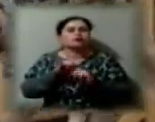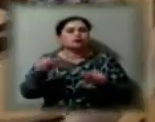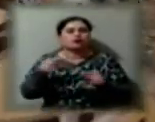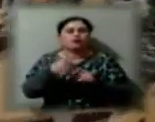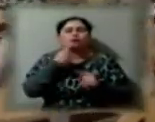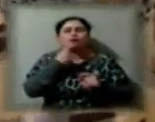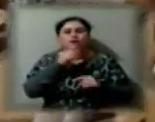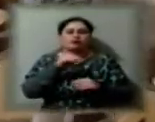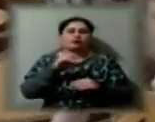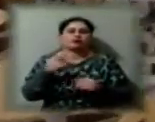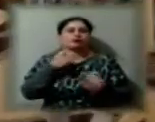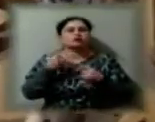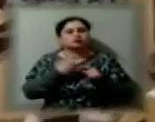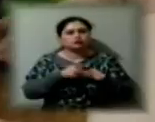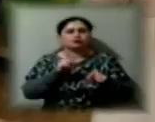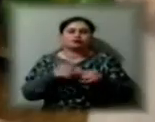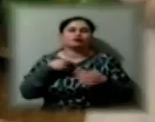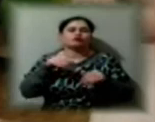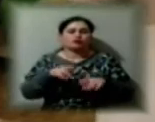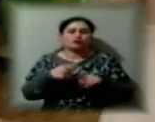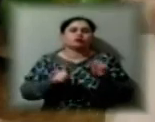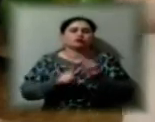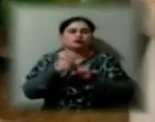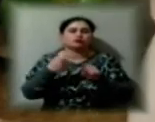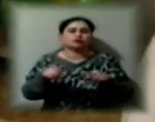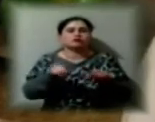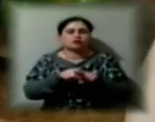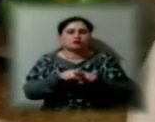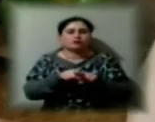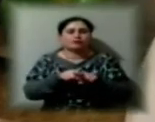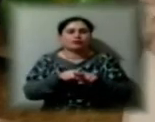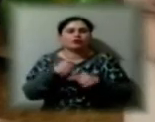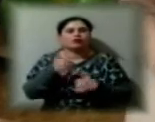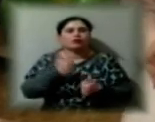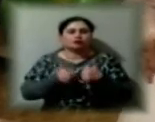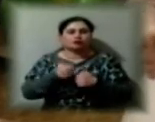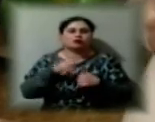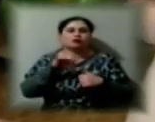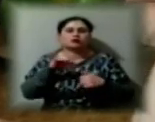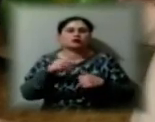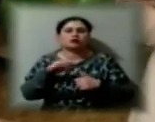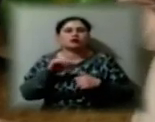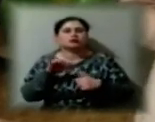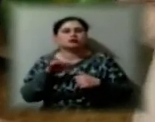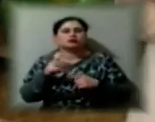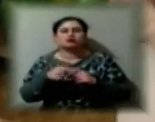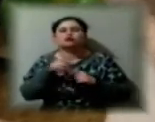спілкування. Тому ми рішили започаткувати саме цей конкурс літературні намистинки, щоб діти могли